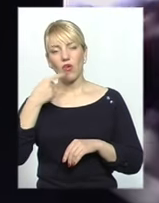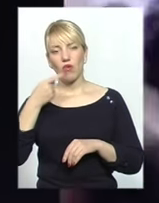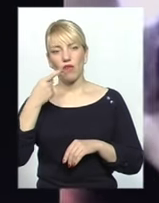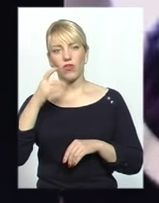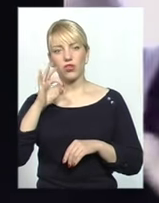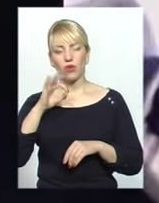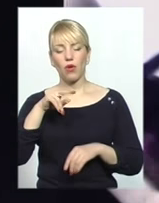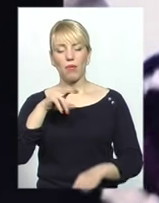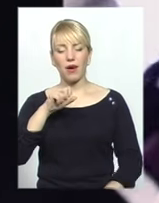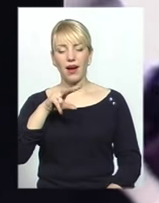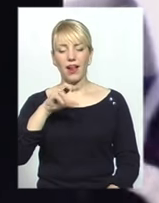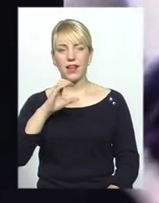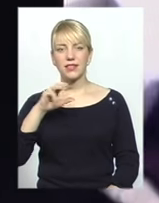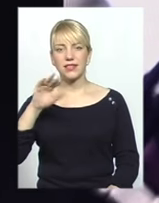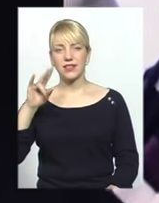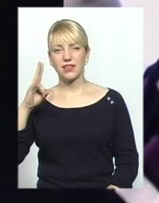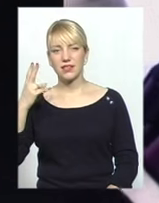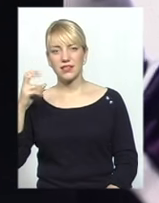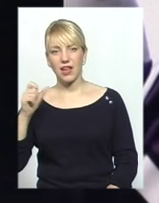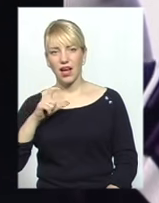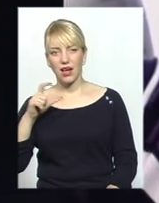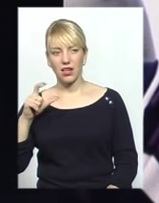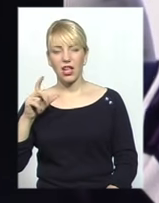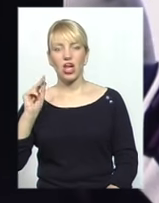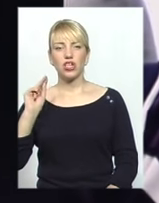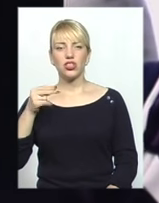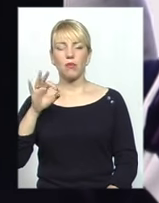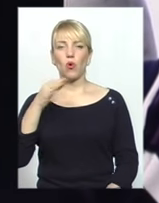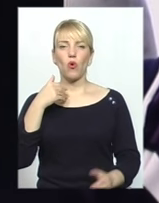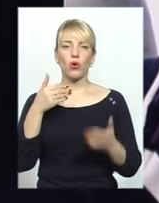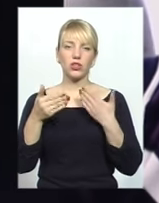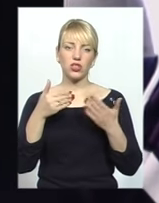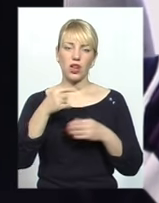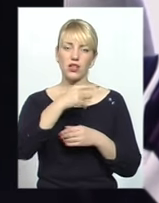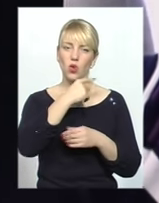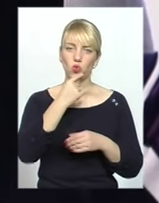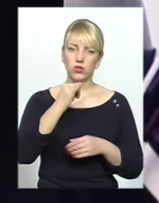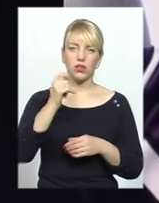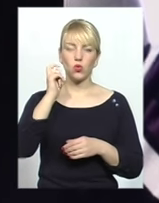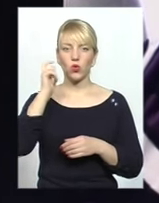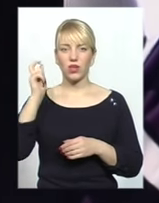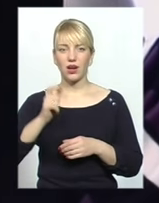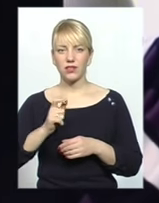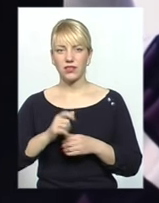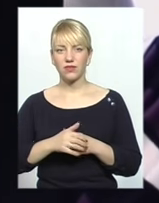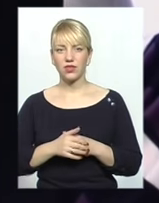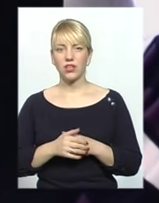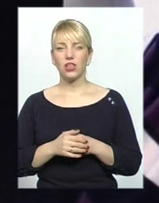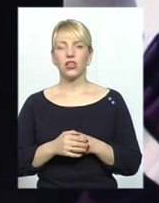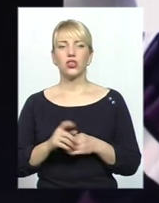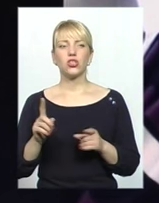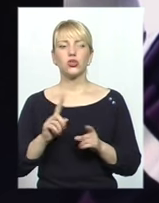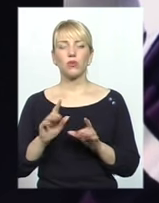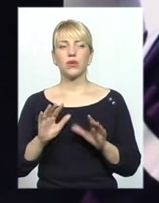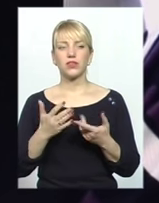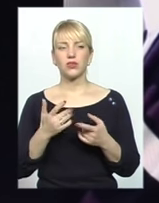палістинців, ніж об отношеннях росіян та українців на сьогоднішній день. Те, що відбувається,